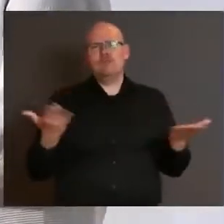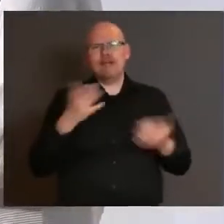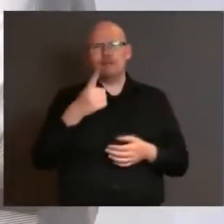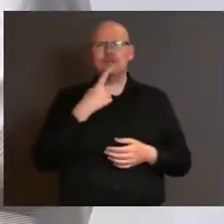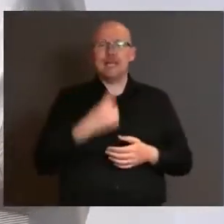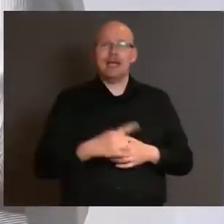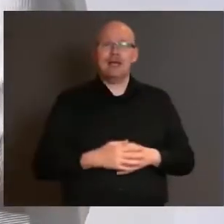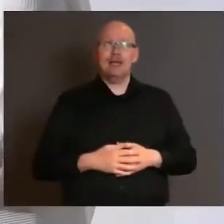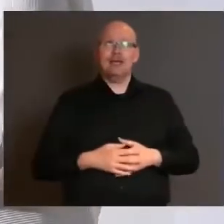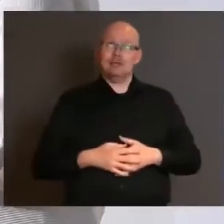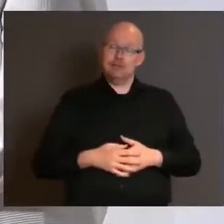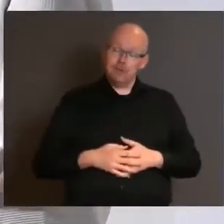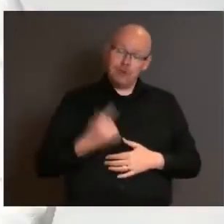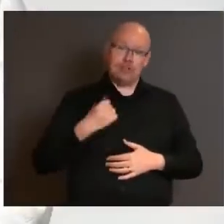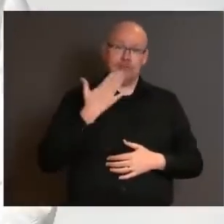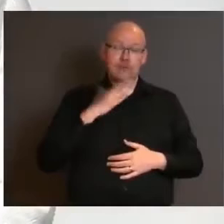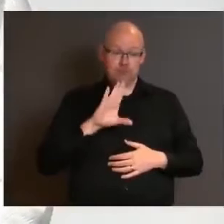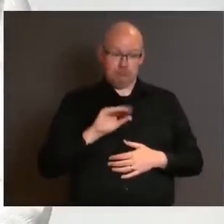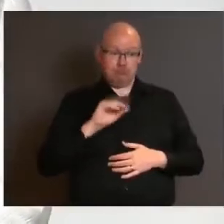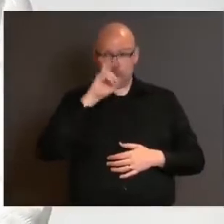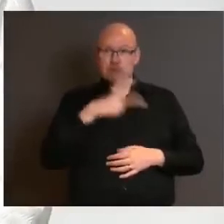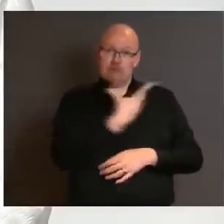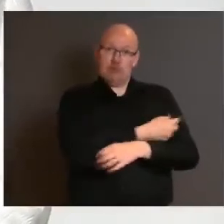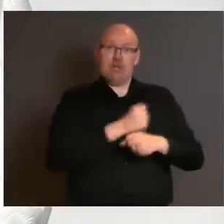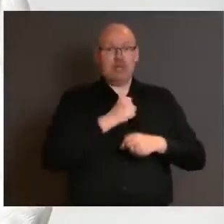Ja, att nu börjar vaccinationsarbetet nå allt fler.